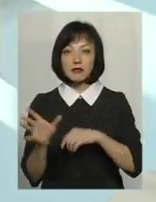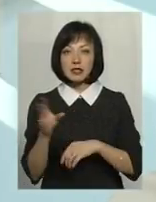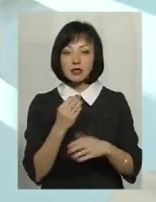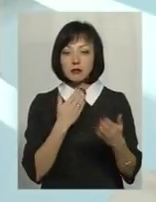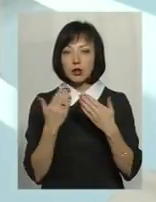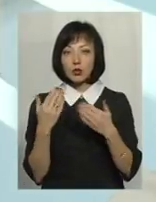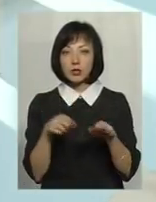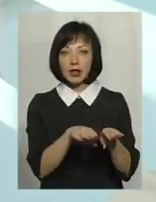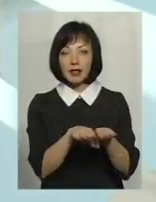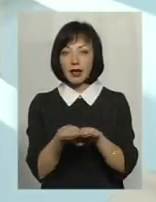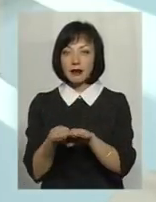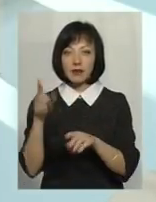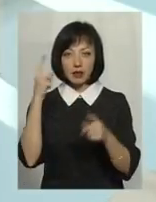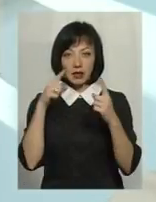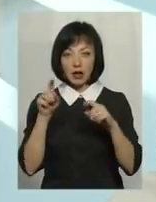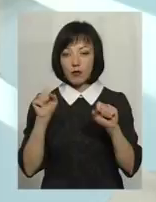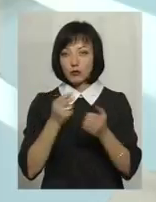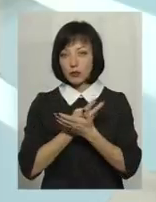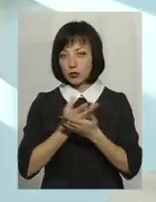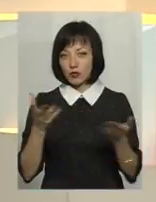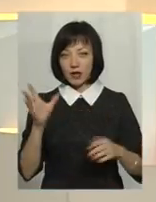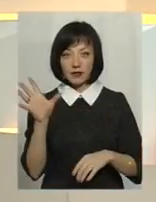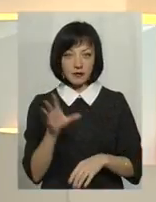ідеї. Тобто ідею можуть презентувати всі.